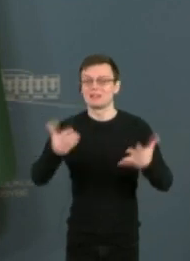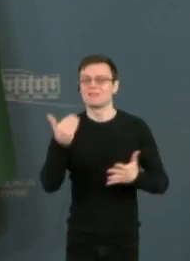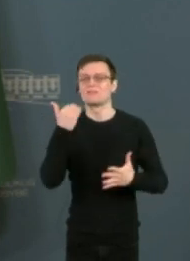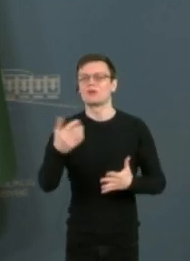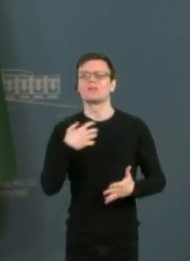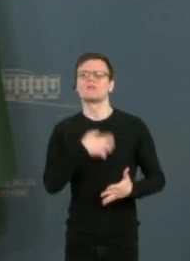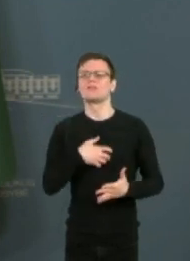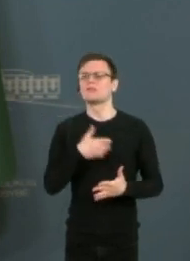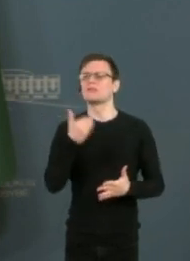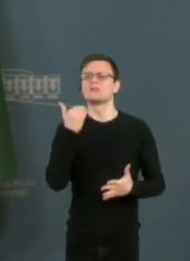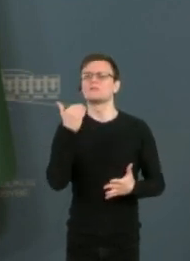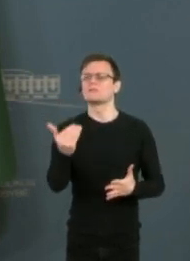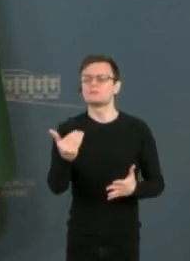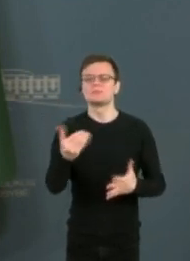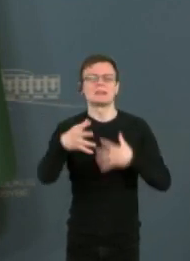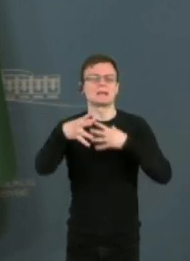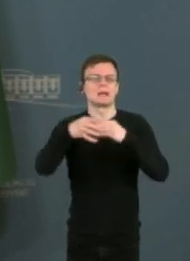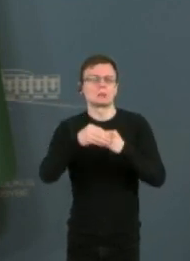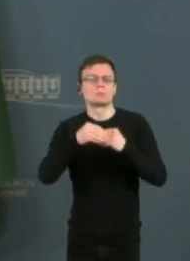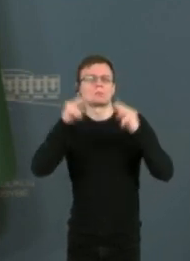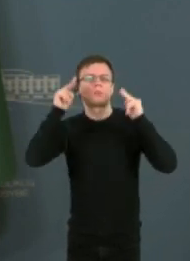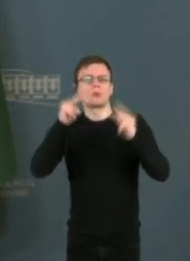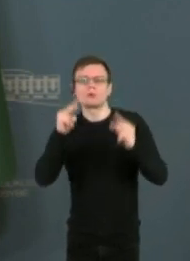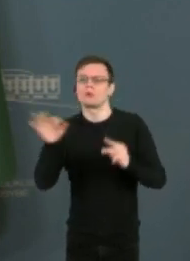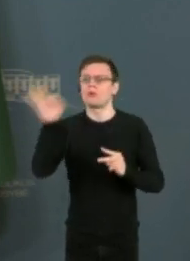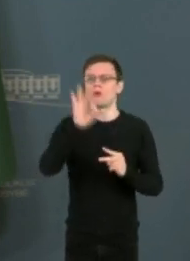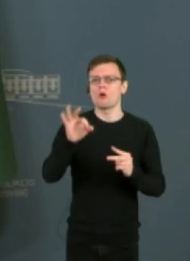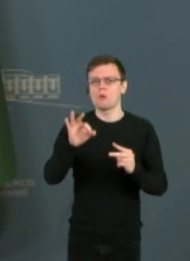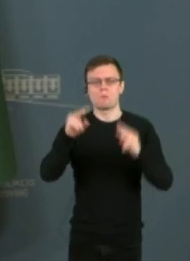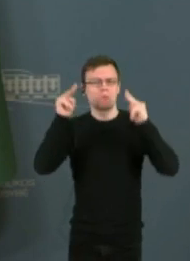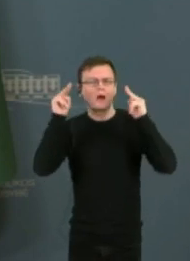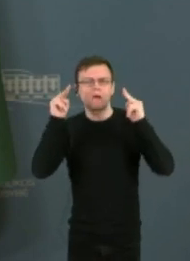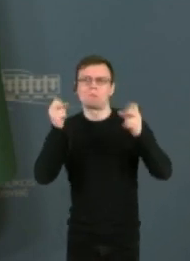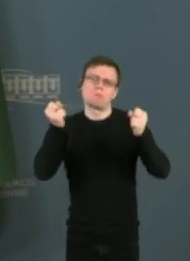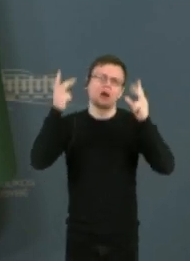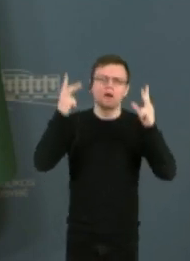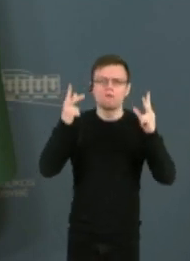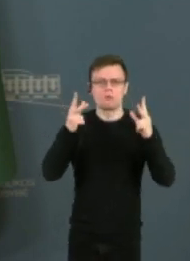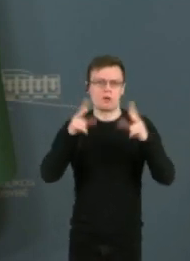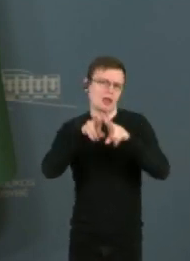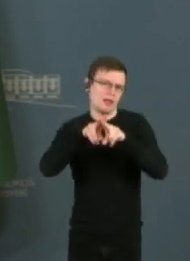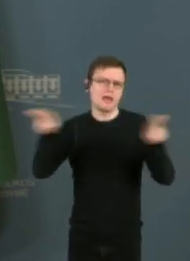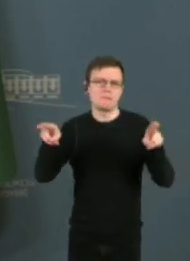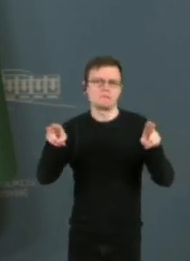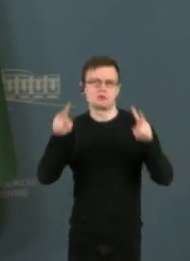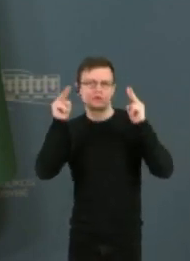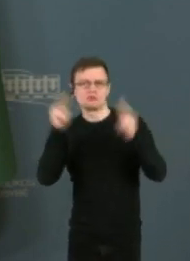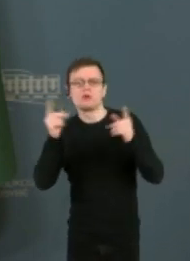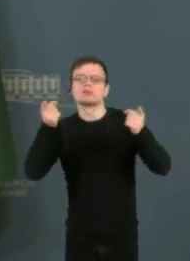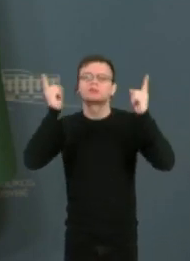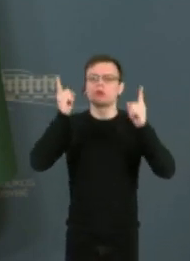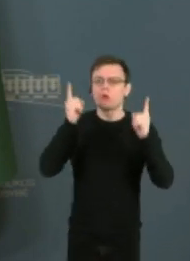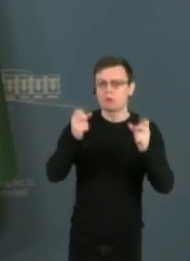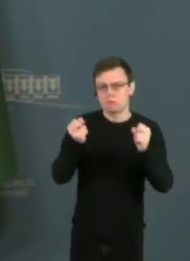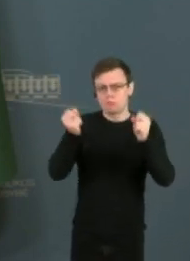jungiantis aspektas yra bendras požiūris įgrėsmės, įgrėsmės saugumui, būtinybė